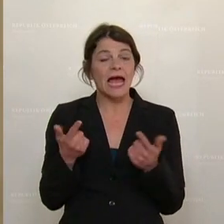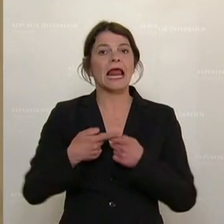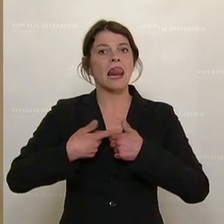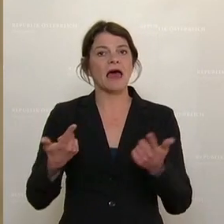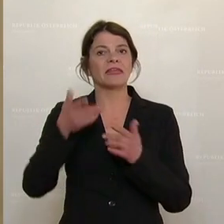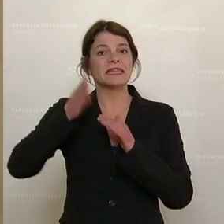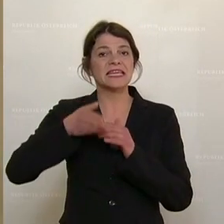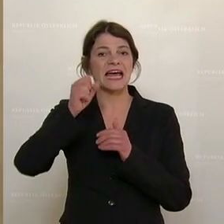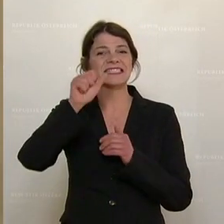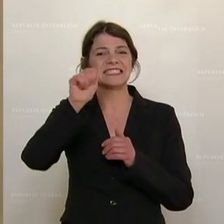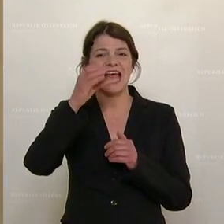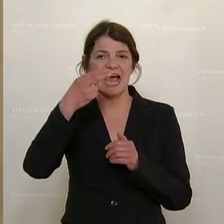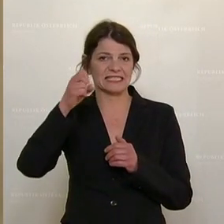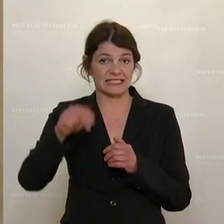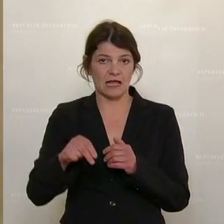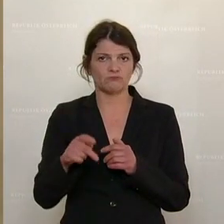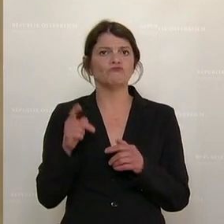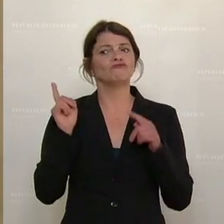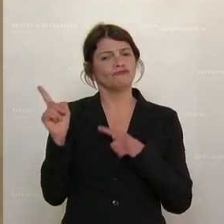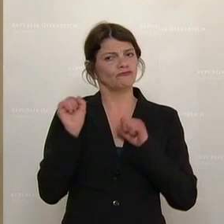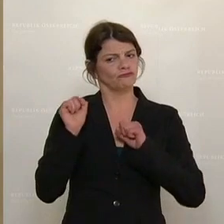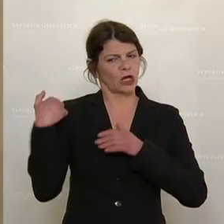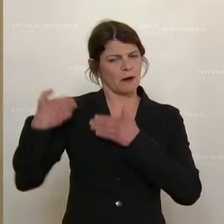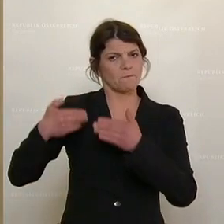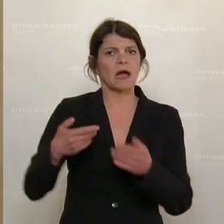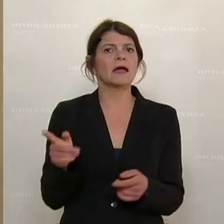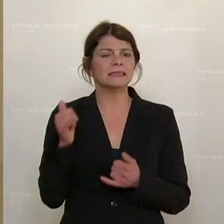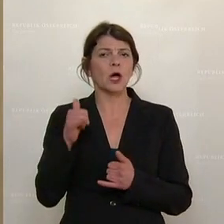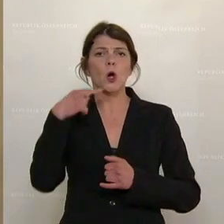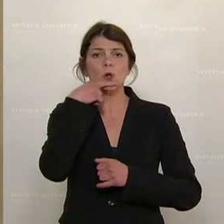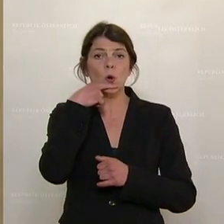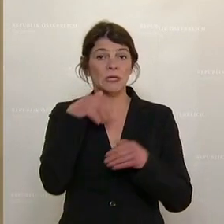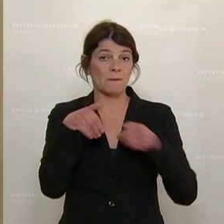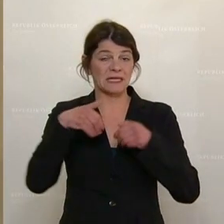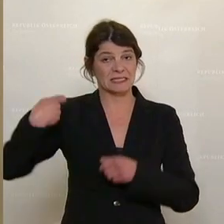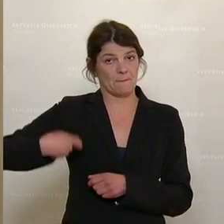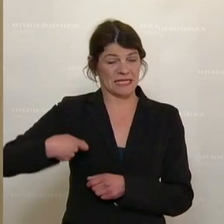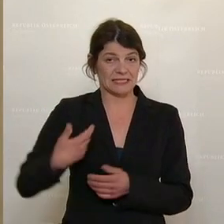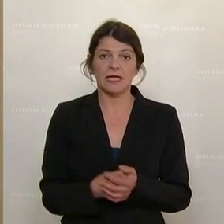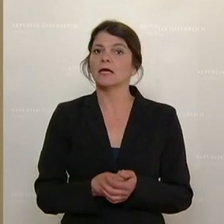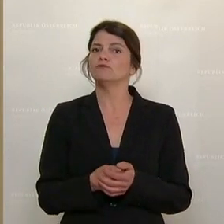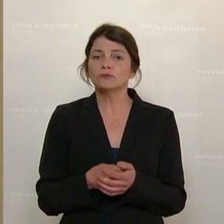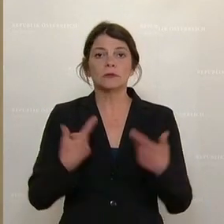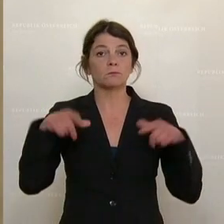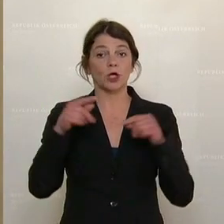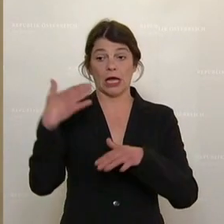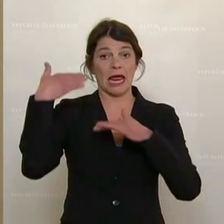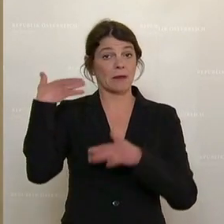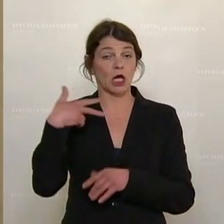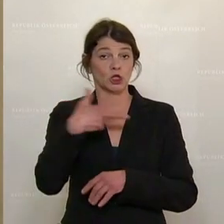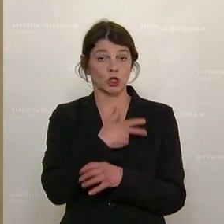Niedersachsen. Da gibt es traditionell einen roten Ministerpräsidenten, also die ehemalige